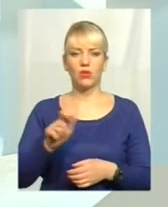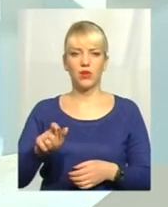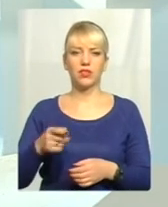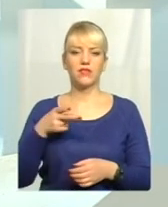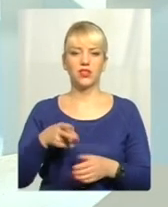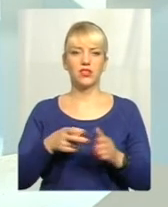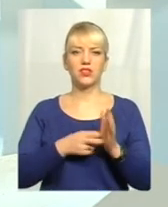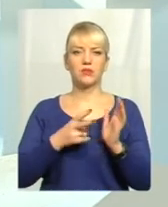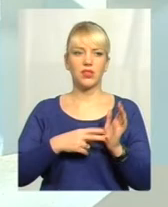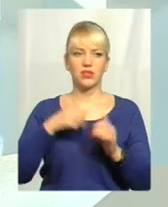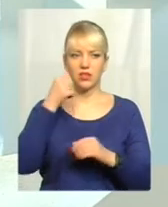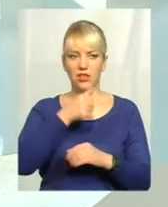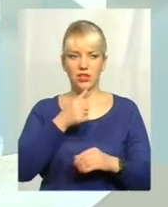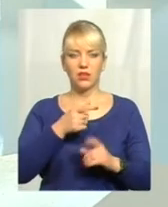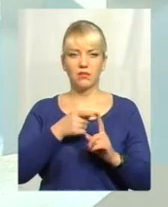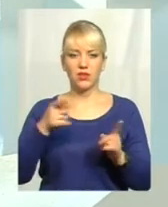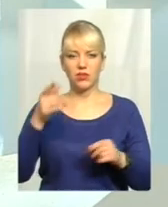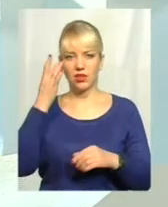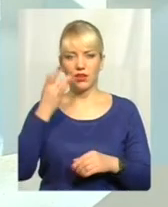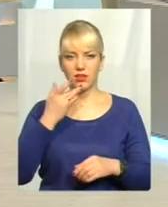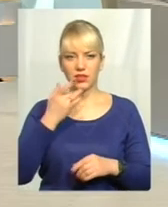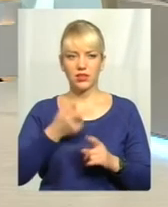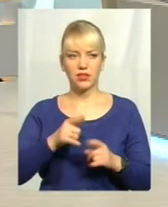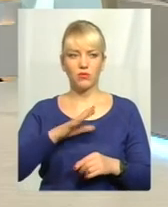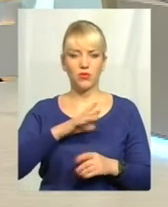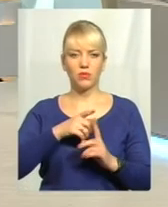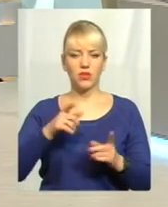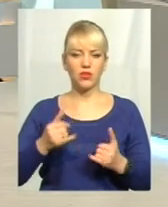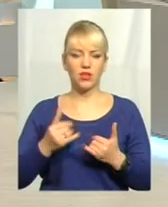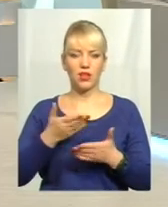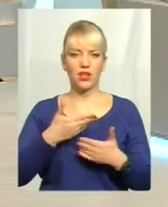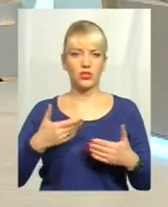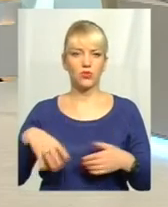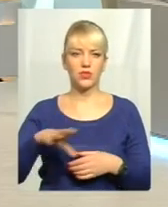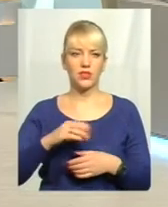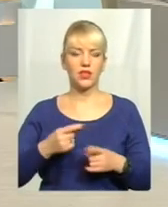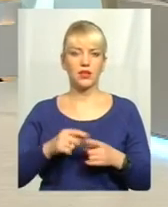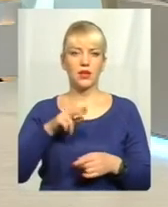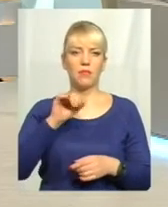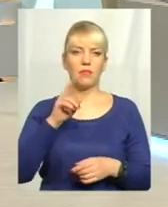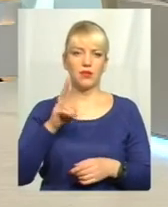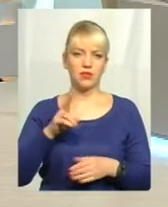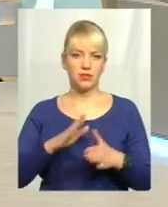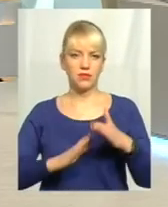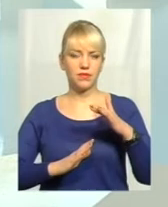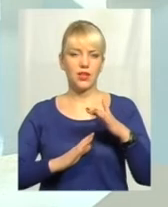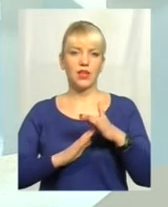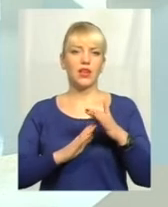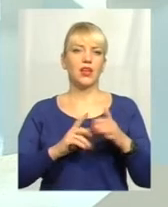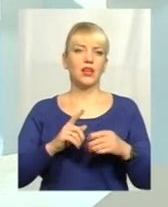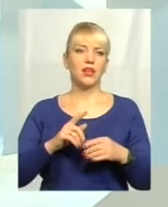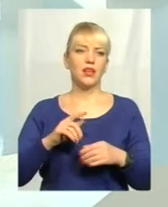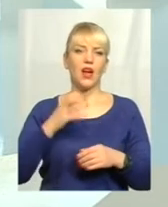рік, особливо період літом, це був для нас всіх піковий варіант, піковий такий, як кажуть,